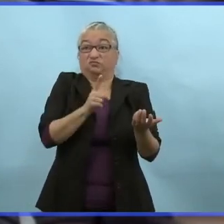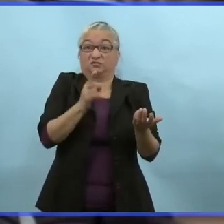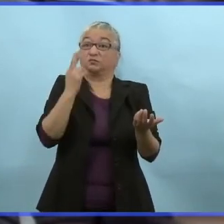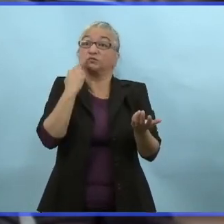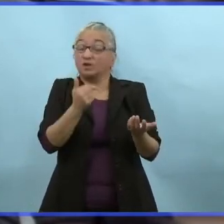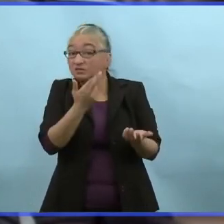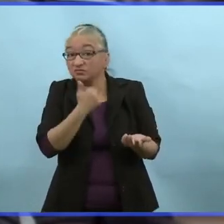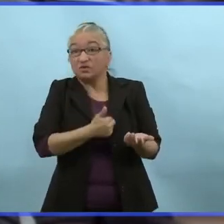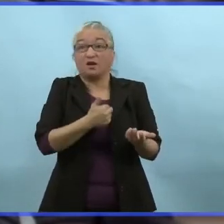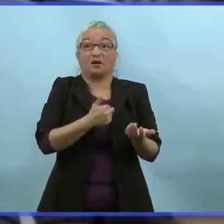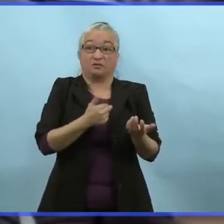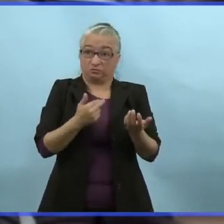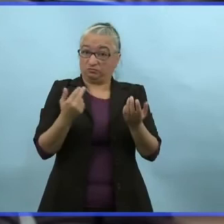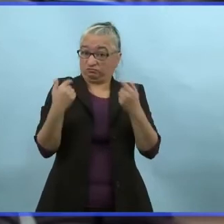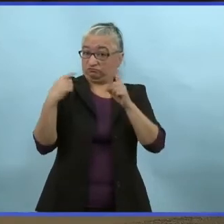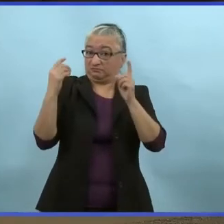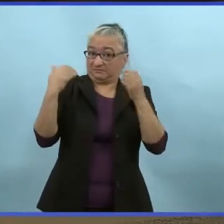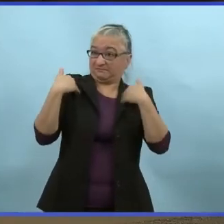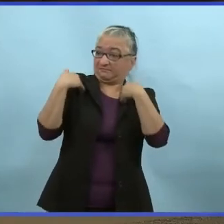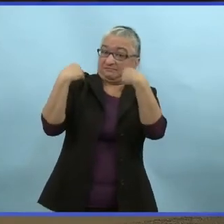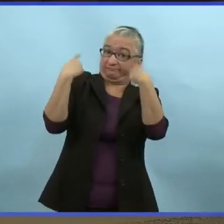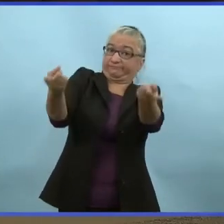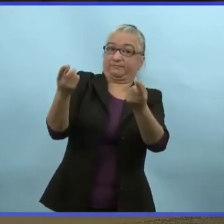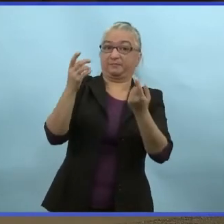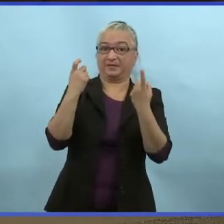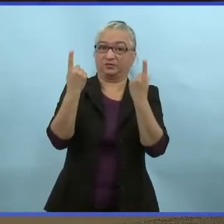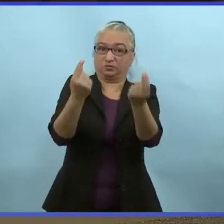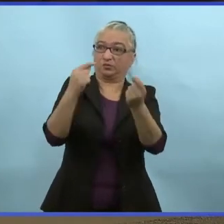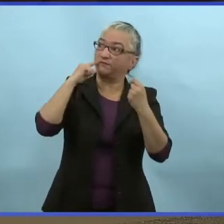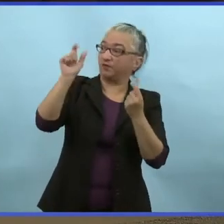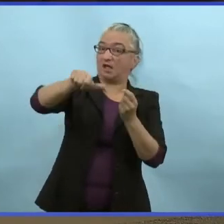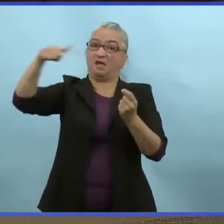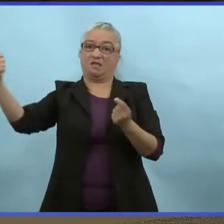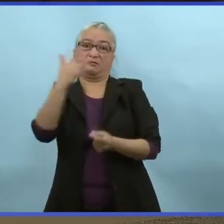c'est la pratique dans les restaurants au Manitoba et dans d'autres provinces.